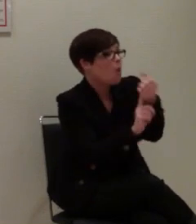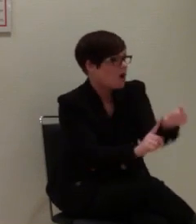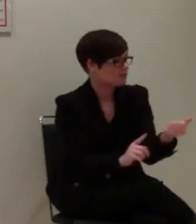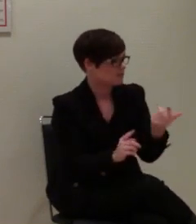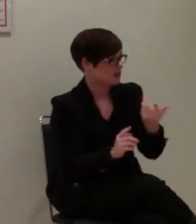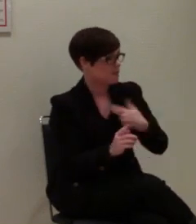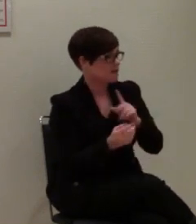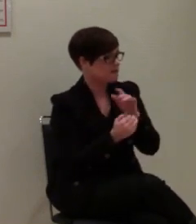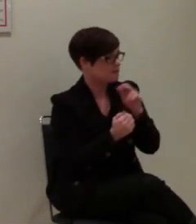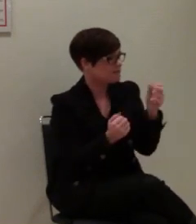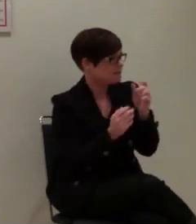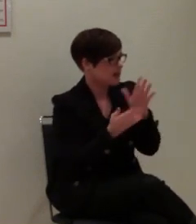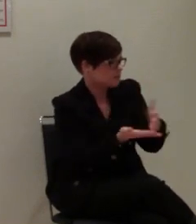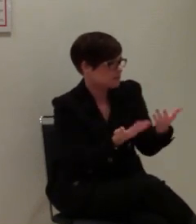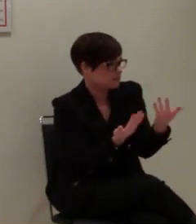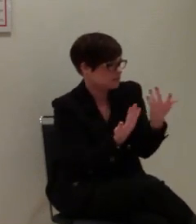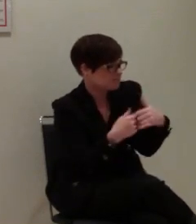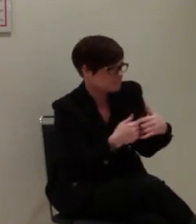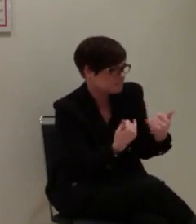das dann aussehen?